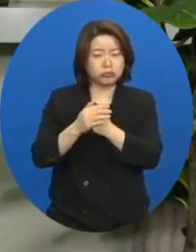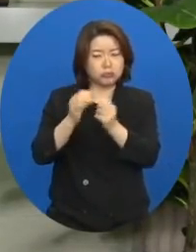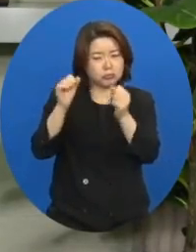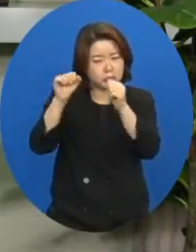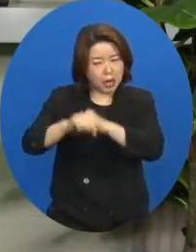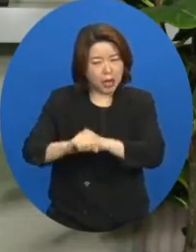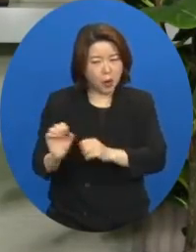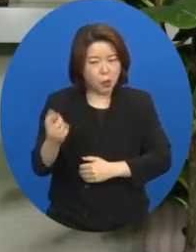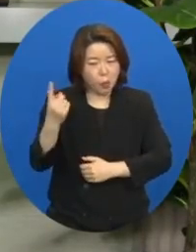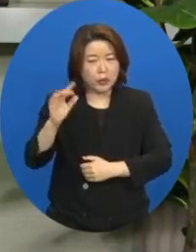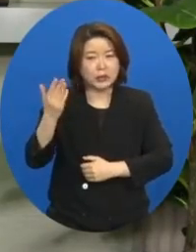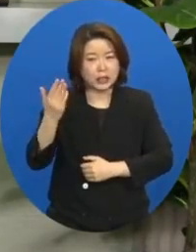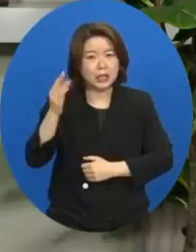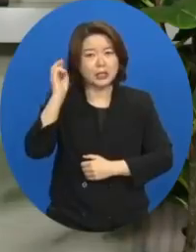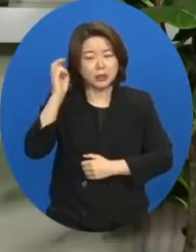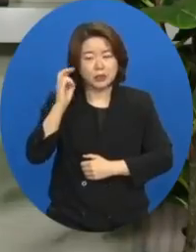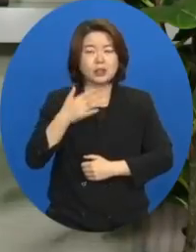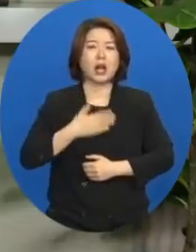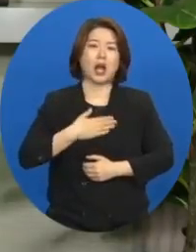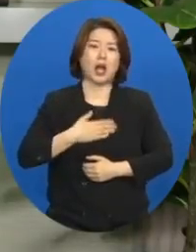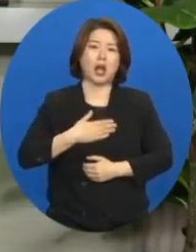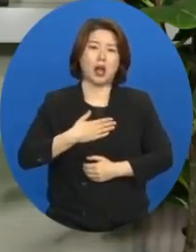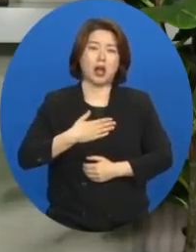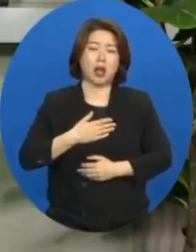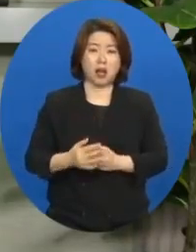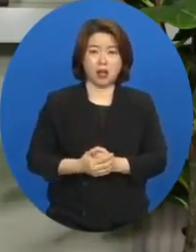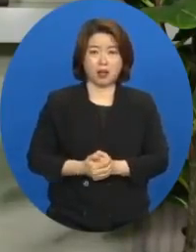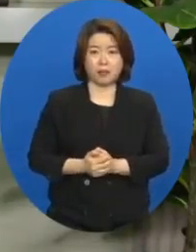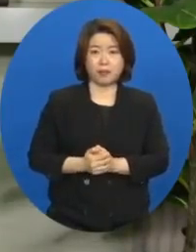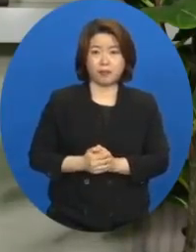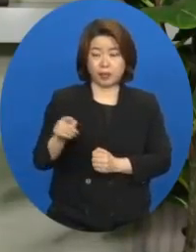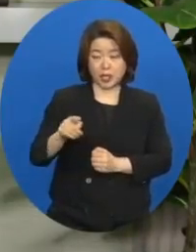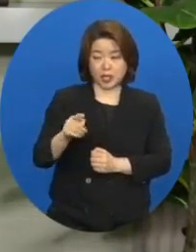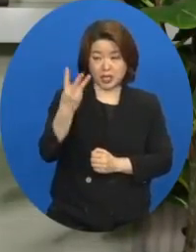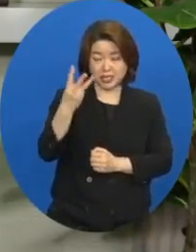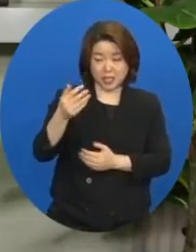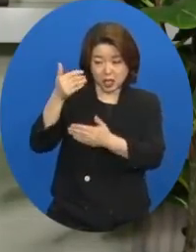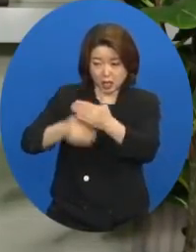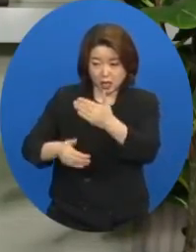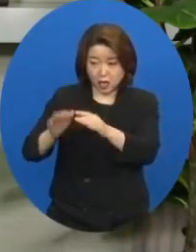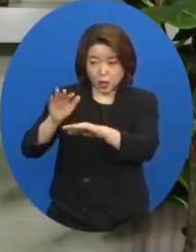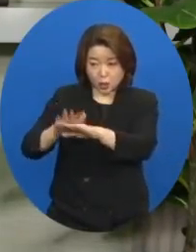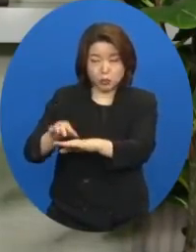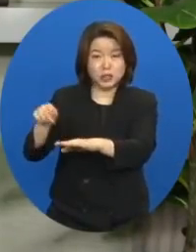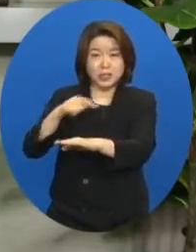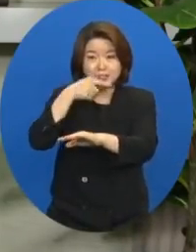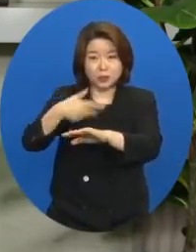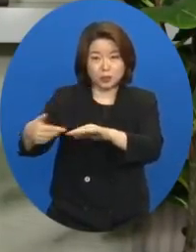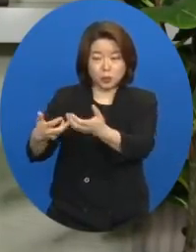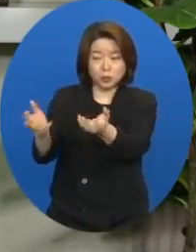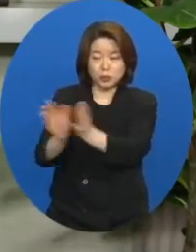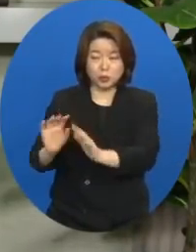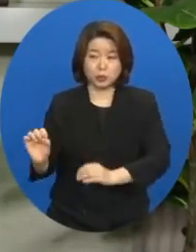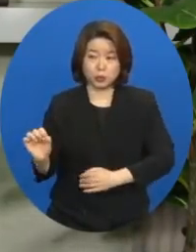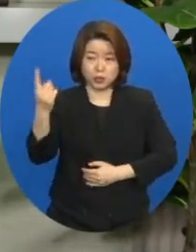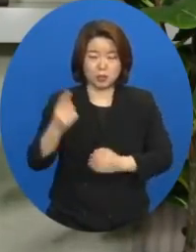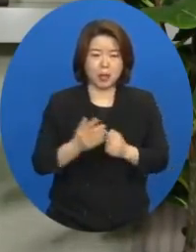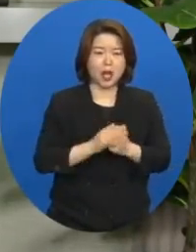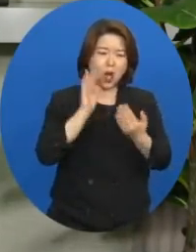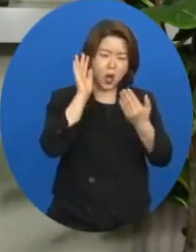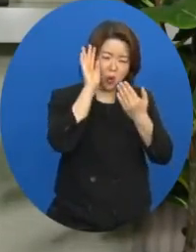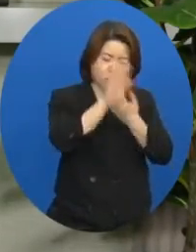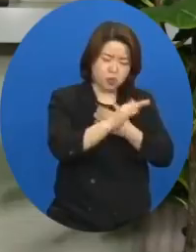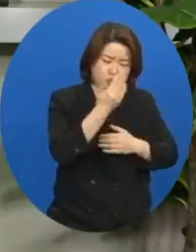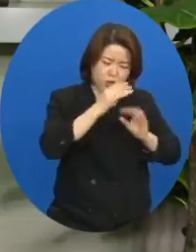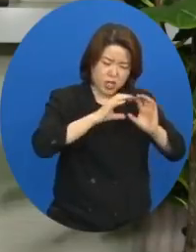나옵니다. 사실 그렇게 남겨둔 족속들로 인하여 이스라엘이 엄청난 고통을 당할